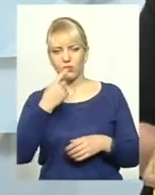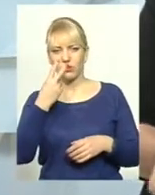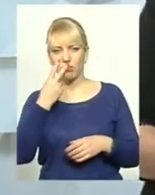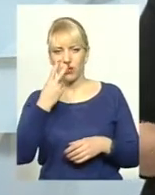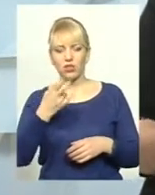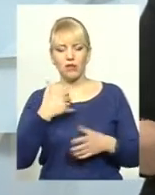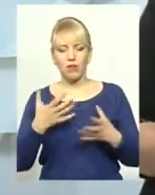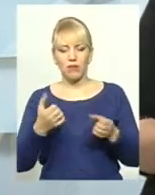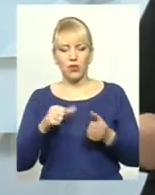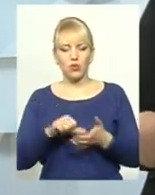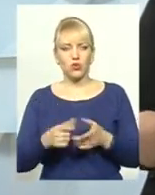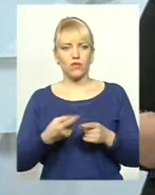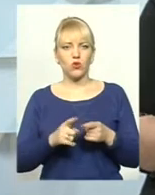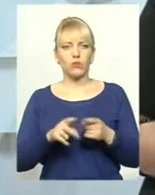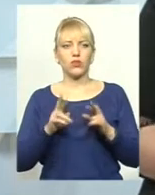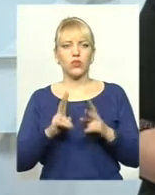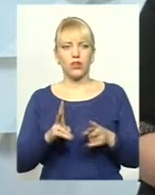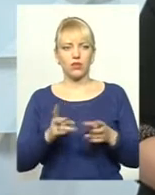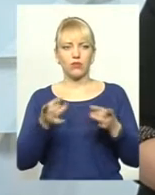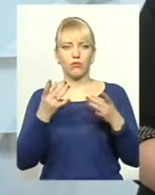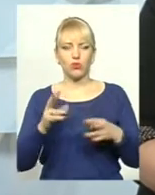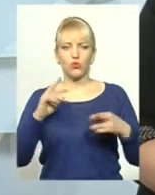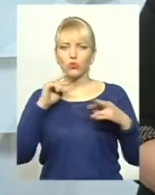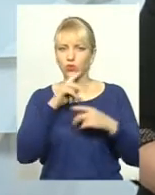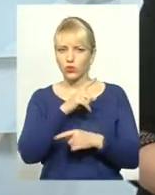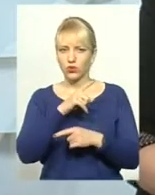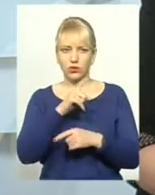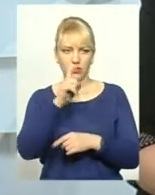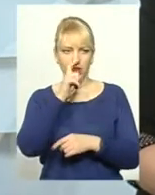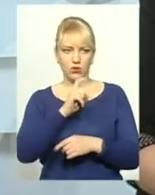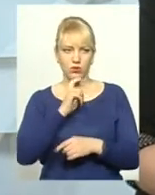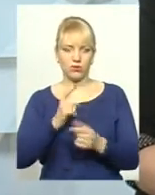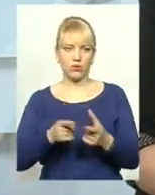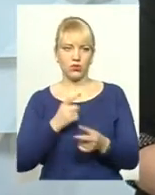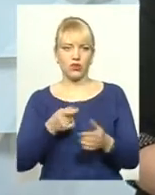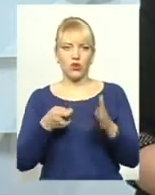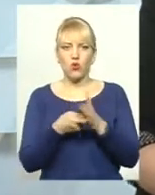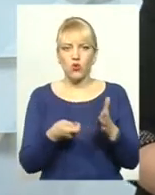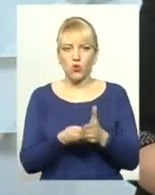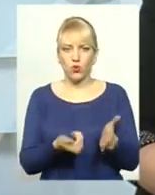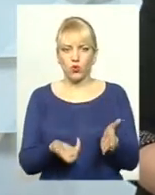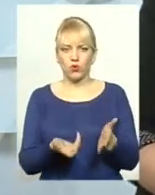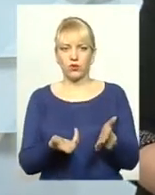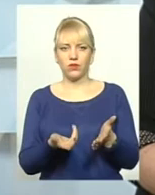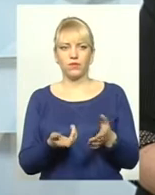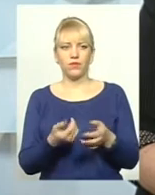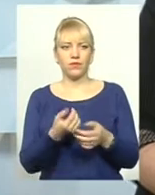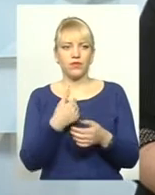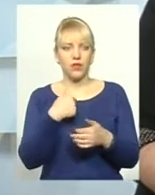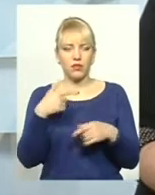участь у тому, як просто труять незрозуміло, чи годують, так вже. Я так розумію, що це,